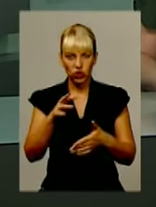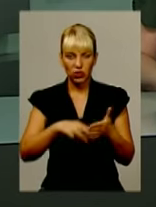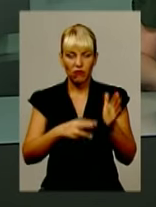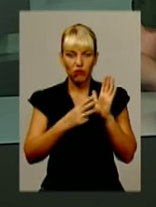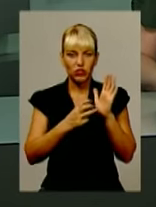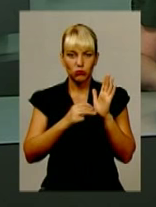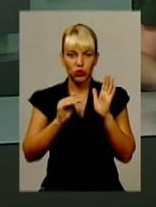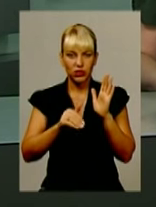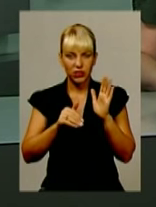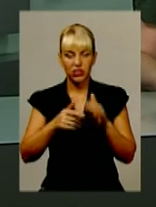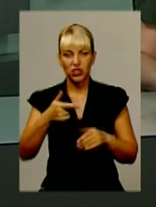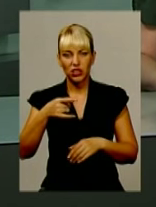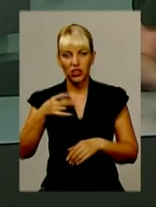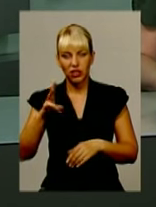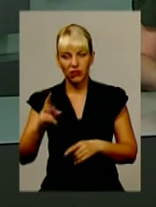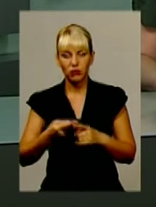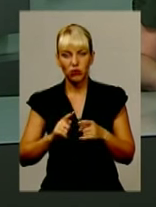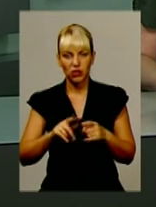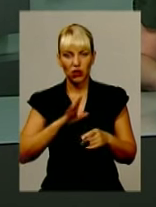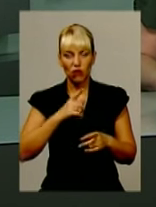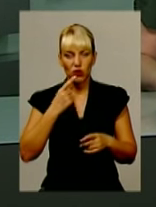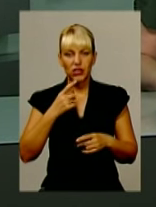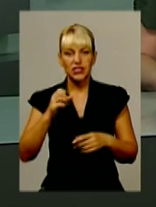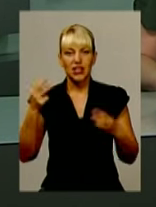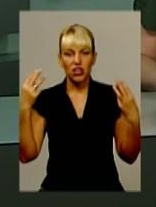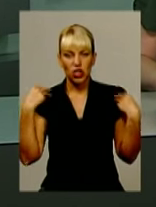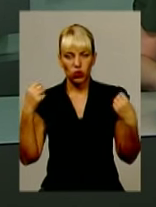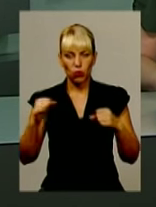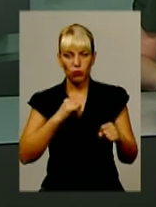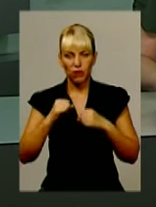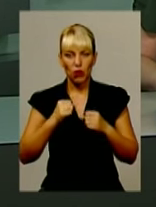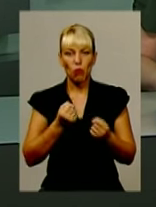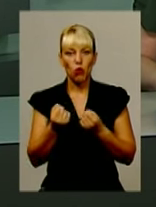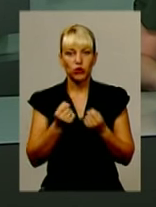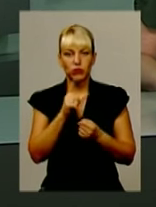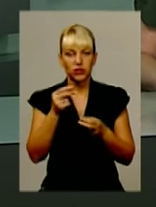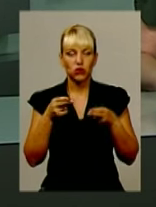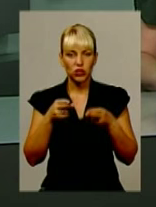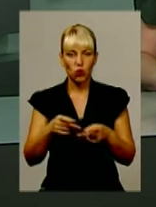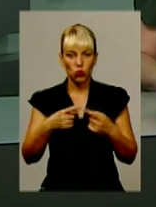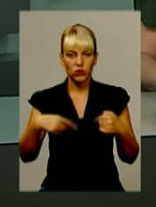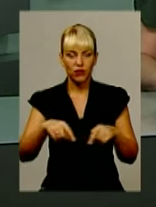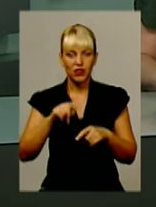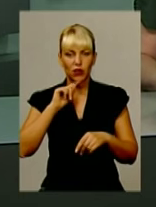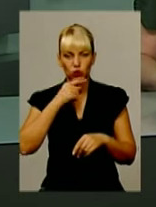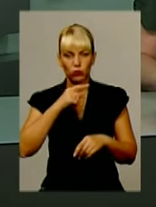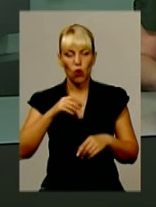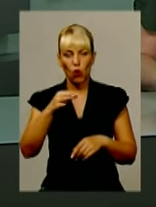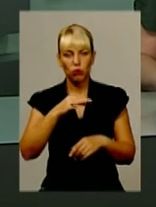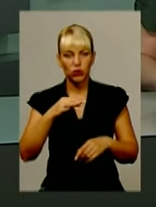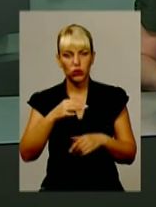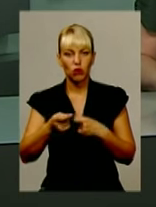гривень. Про це йшлося на брифінгу начальника управління боротьби зі злочинністю у сфері економіки обласного управління МС